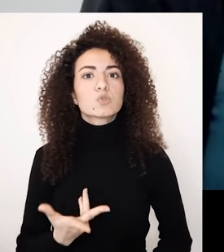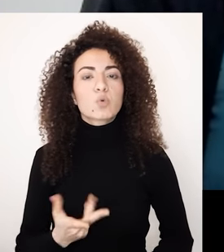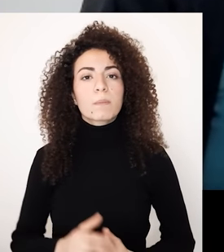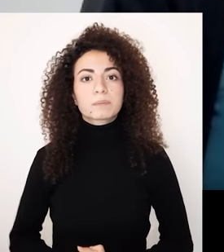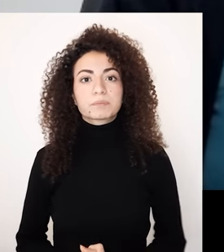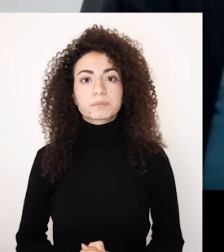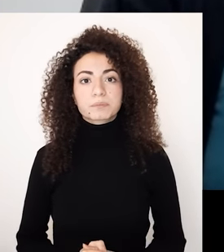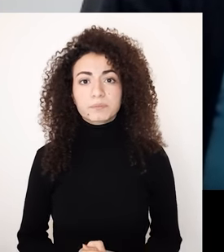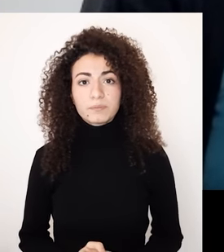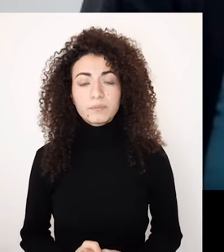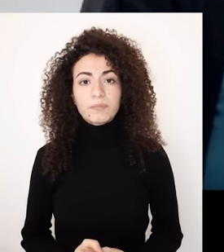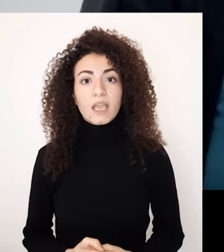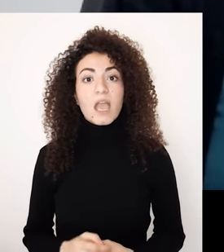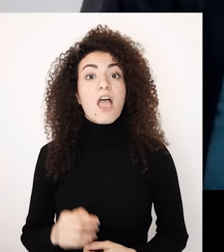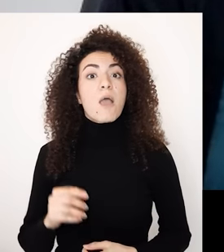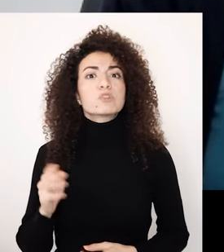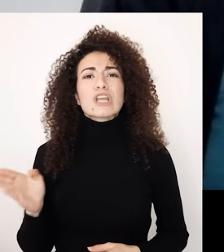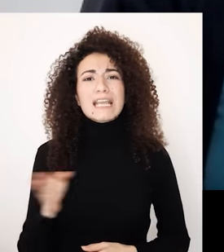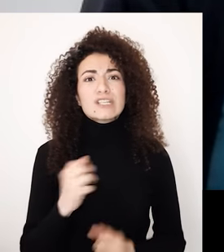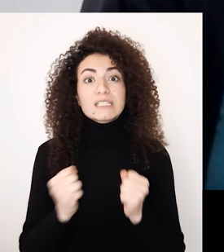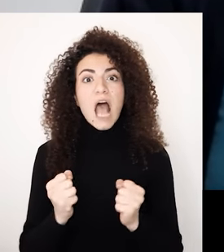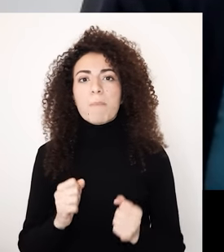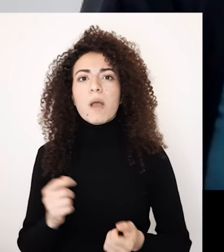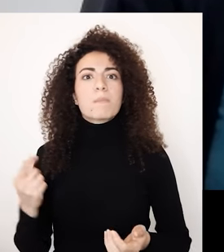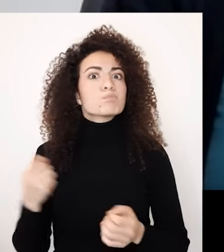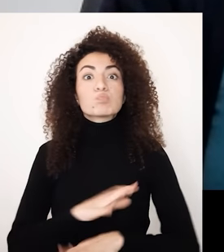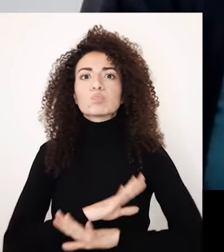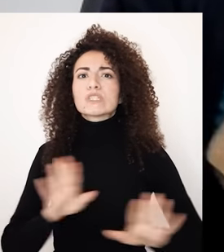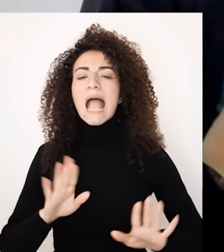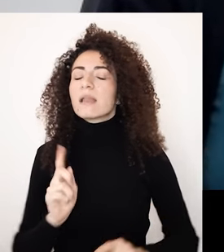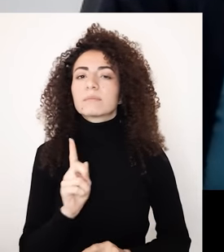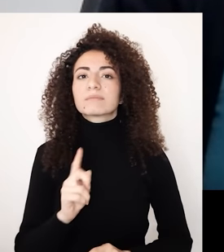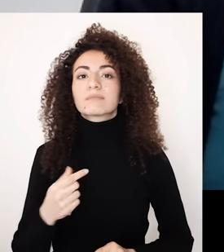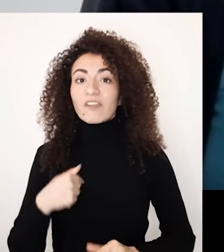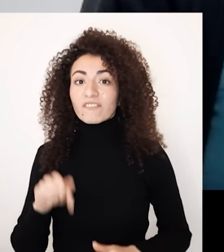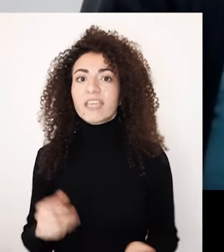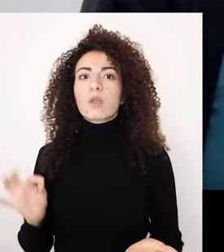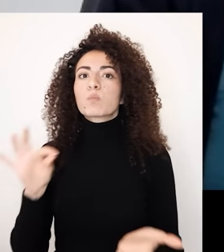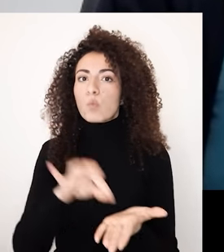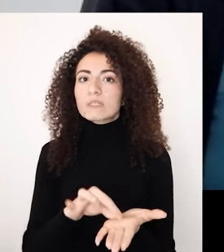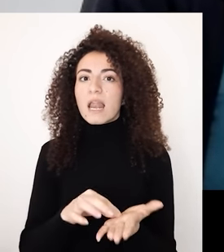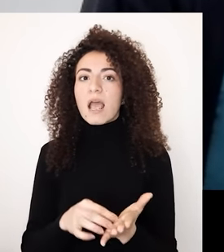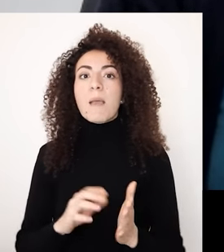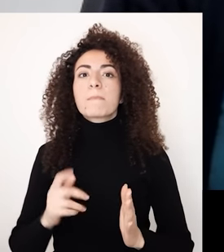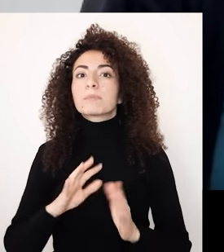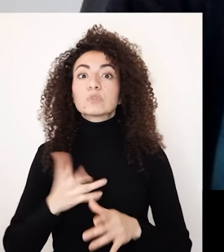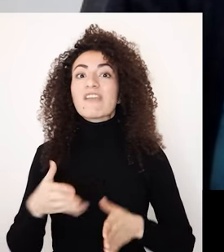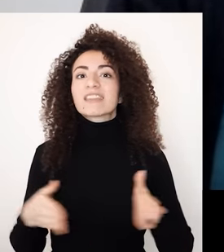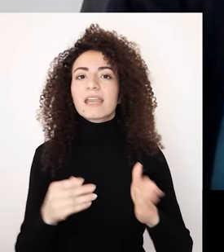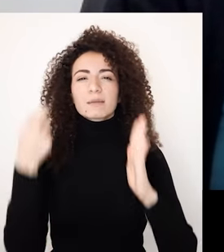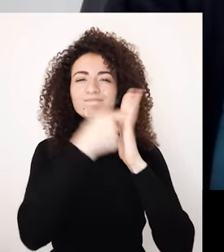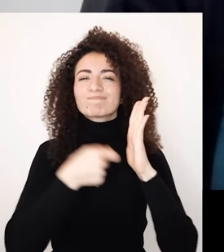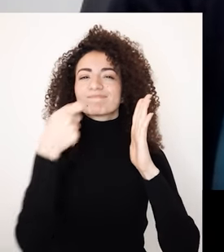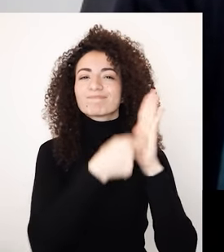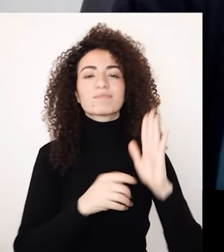معانتها مش كل شيء معانتها وغير معانتها مش متحي بالعكد تنجد تتحققها وتنجد تتلها بفضل